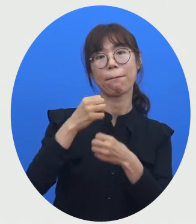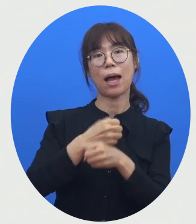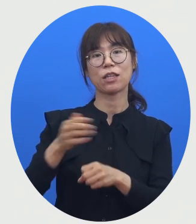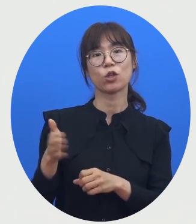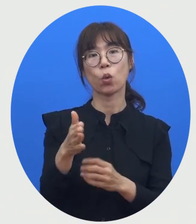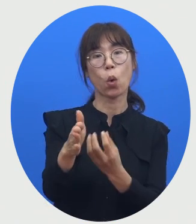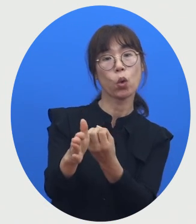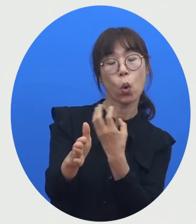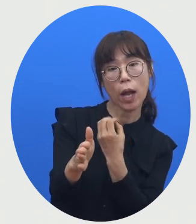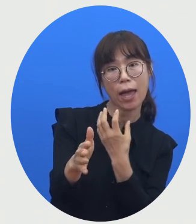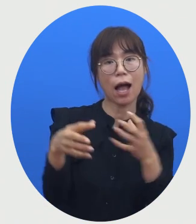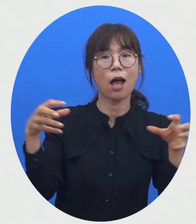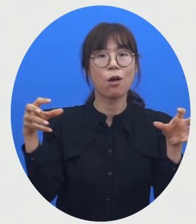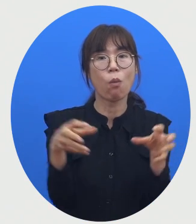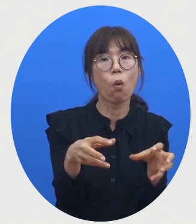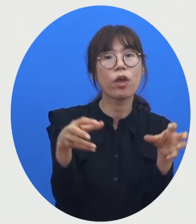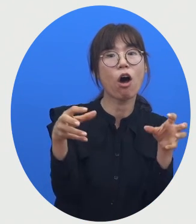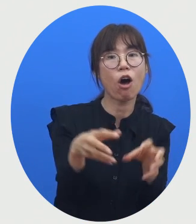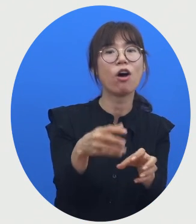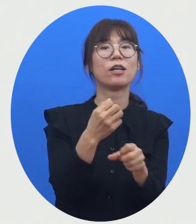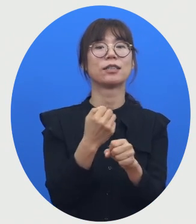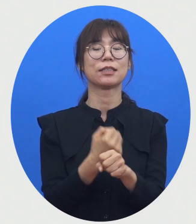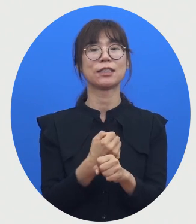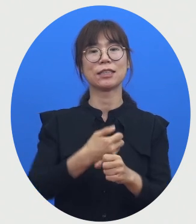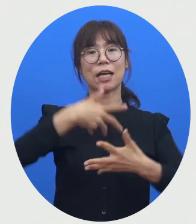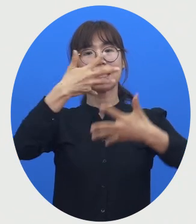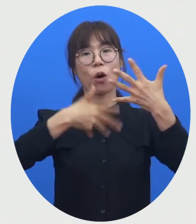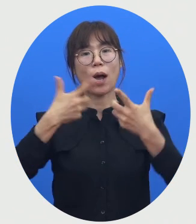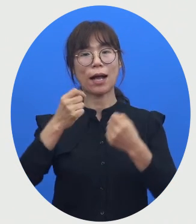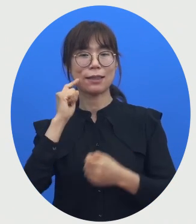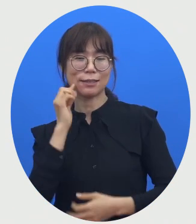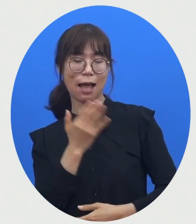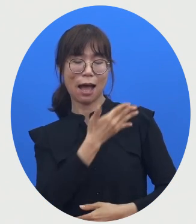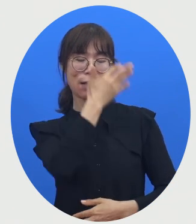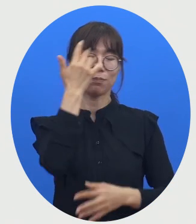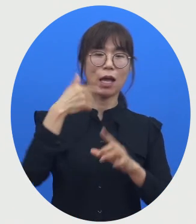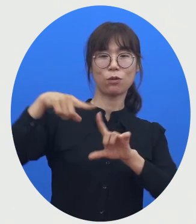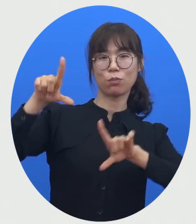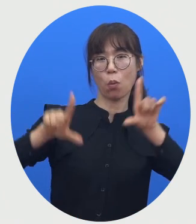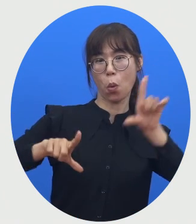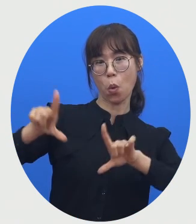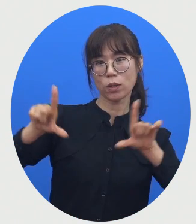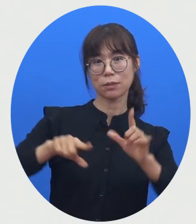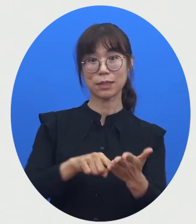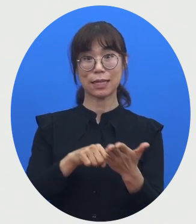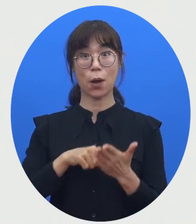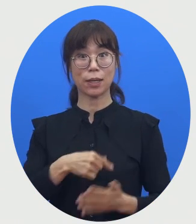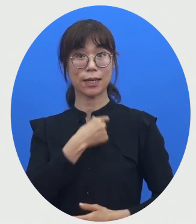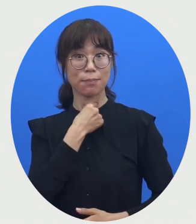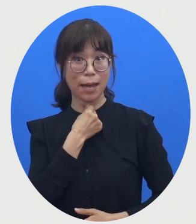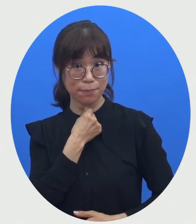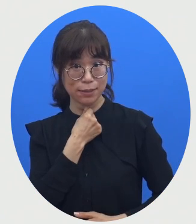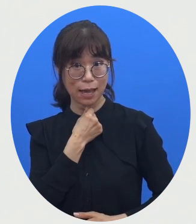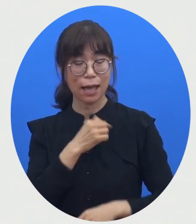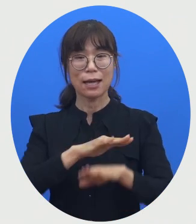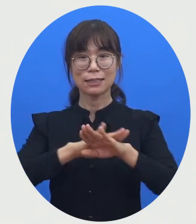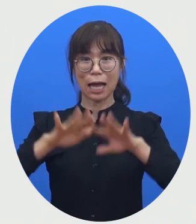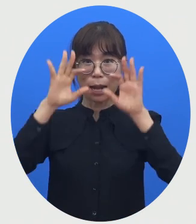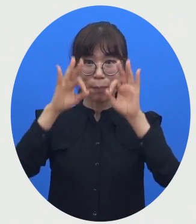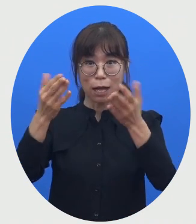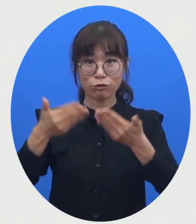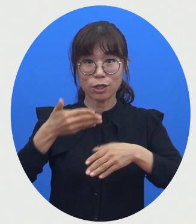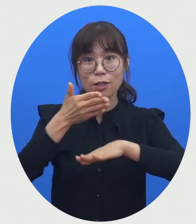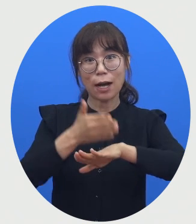모여드는 그런 영화같은 아름다운 상황이 이루어지기를 바랍니다. 경청해 주셔서